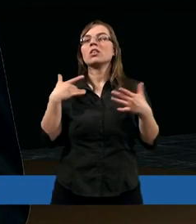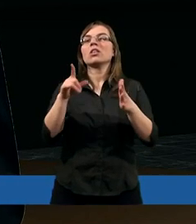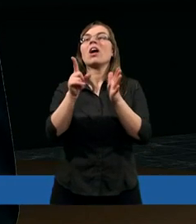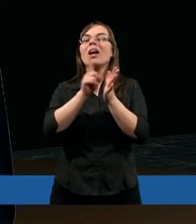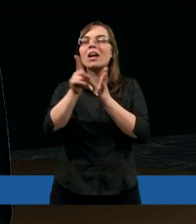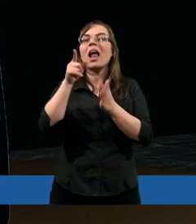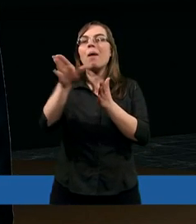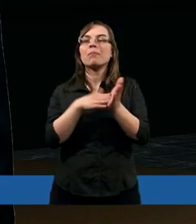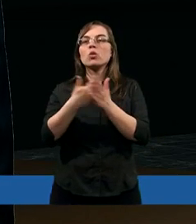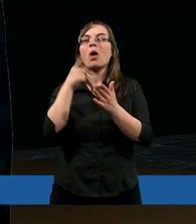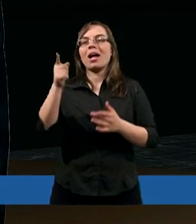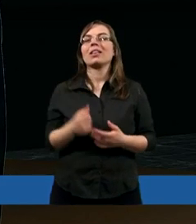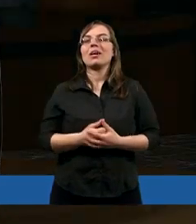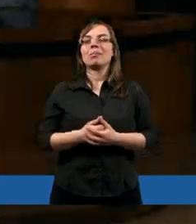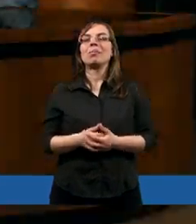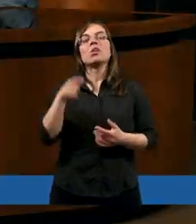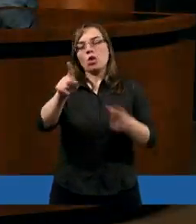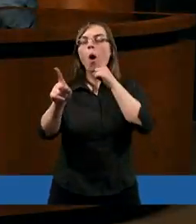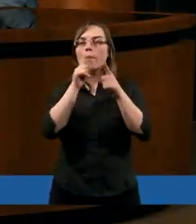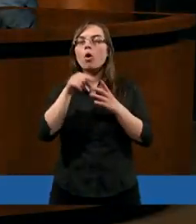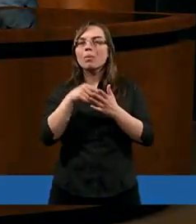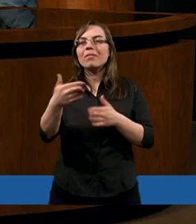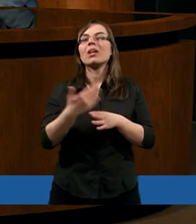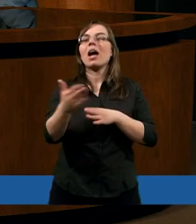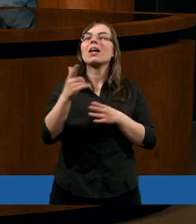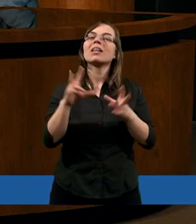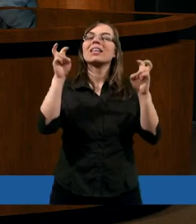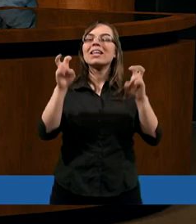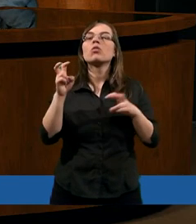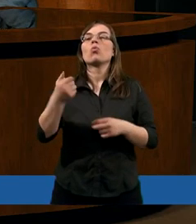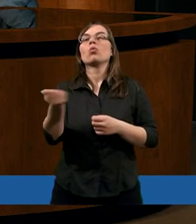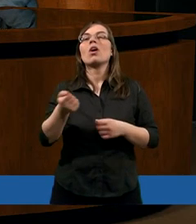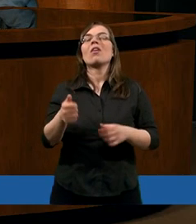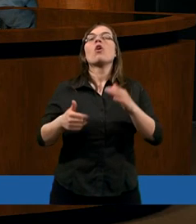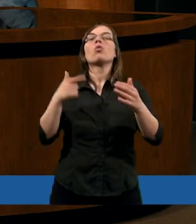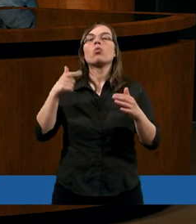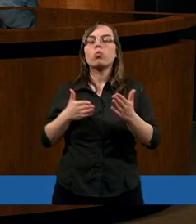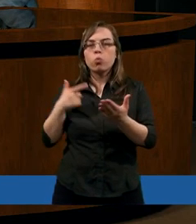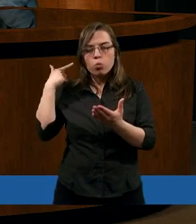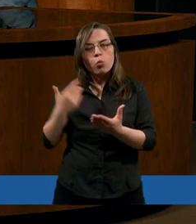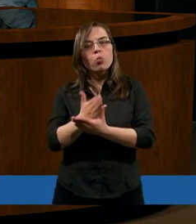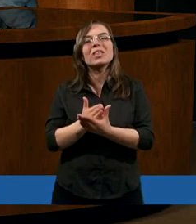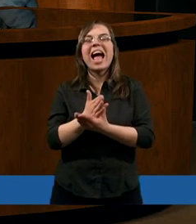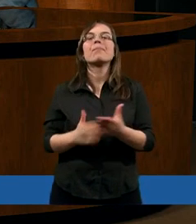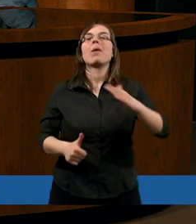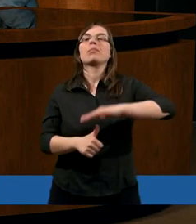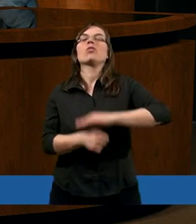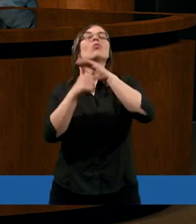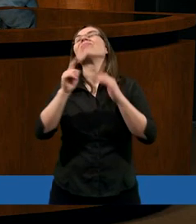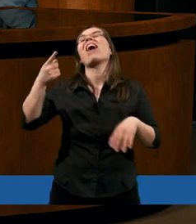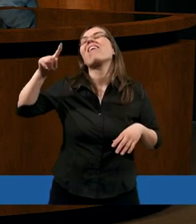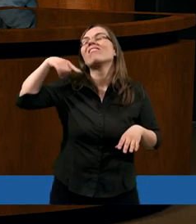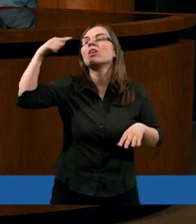dla stada. Za chwilkę o tym porozmawiamy. Nasze studium nosi tytuł Służebne przywództwo. Jak sobie to wyobrażacie?